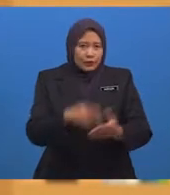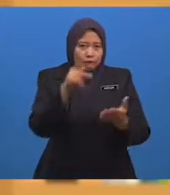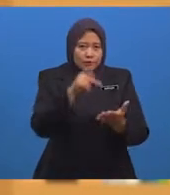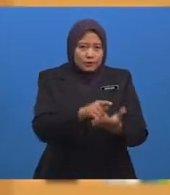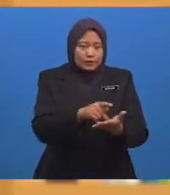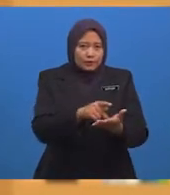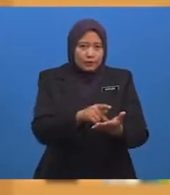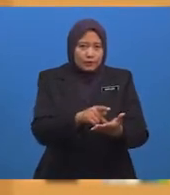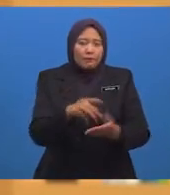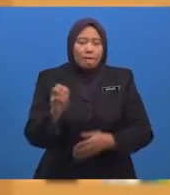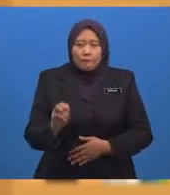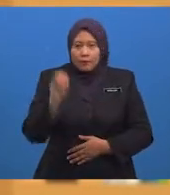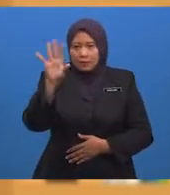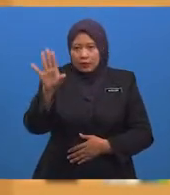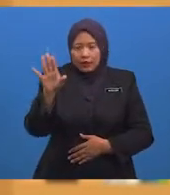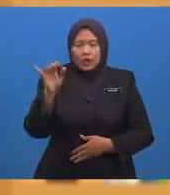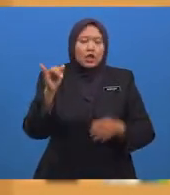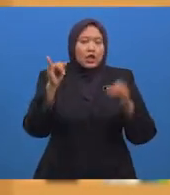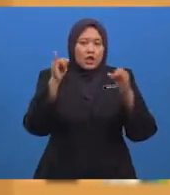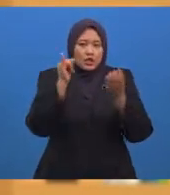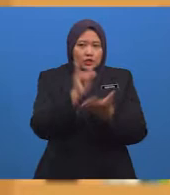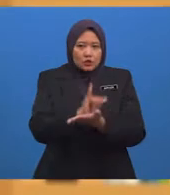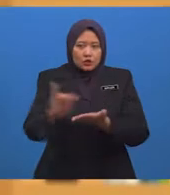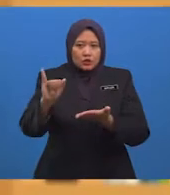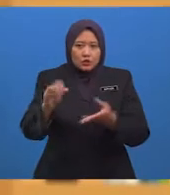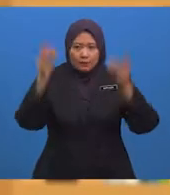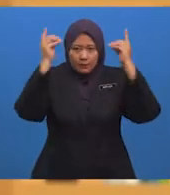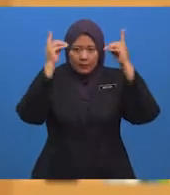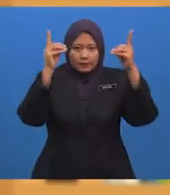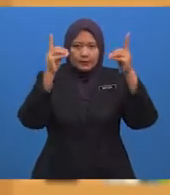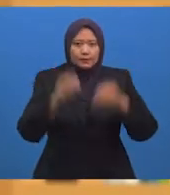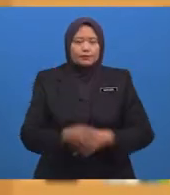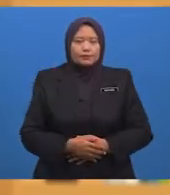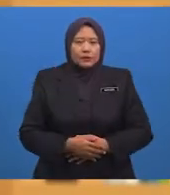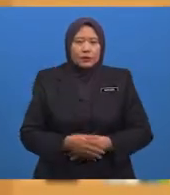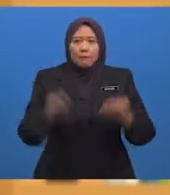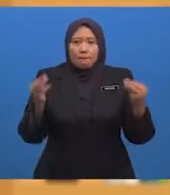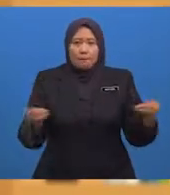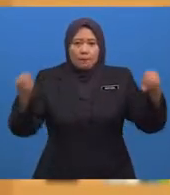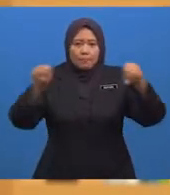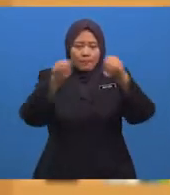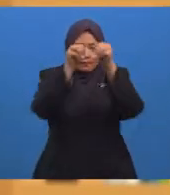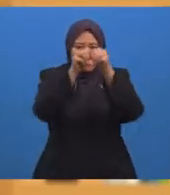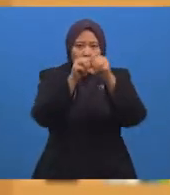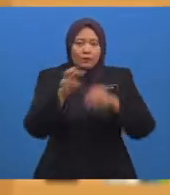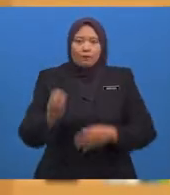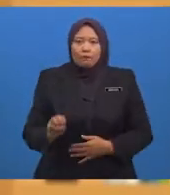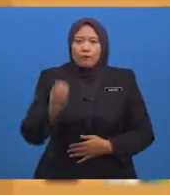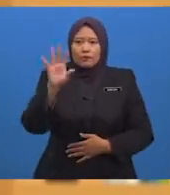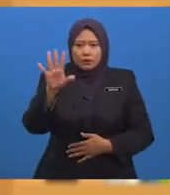Masjid Al-Azhar ini Kemudiannya Berkembang Menjadi